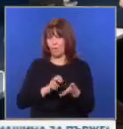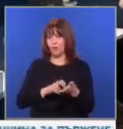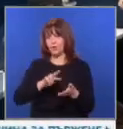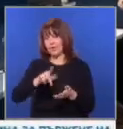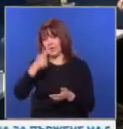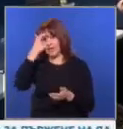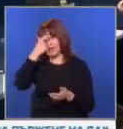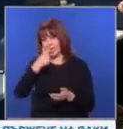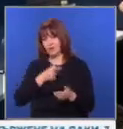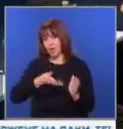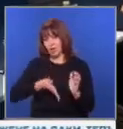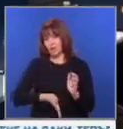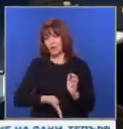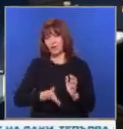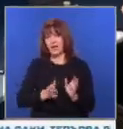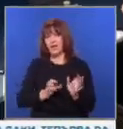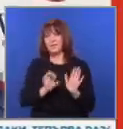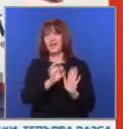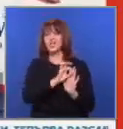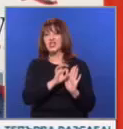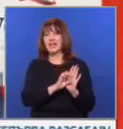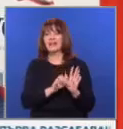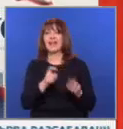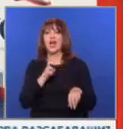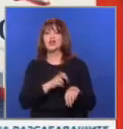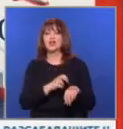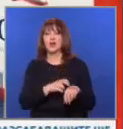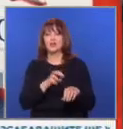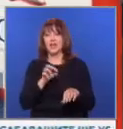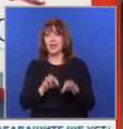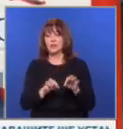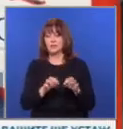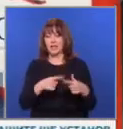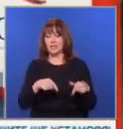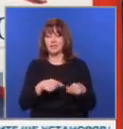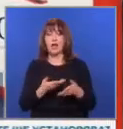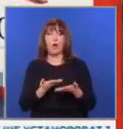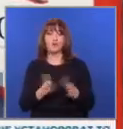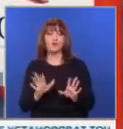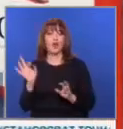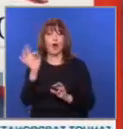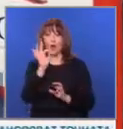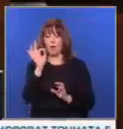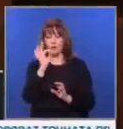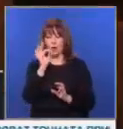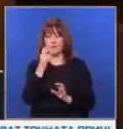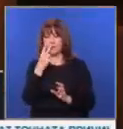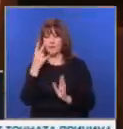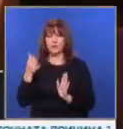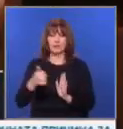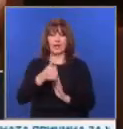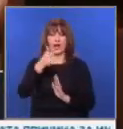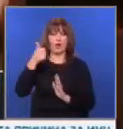лично. В Южния щат Джорджия, където избирателните секции отвориха в средата на октомври, се наблюдава рекордно висока